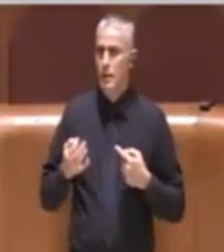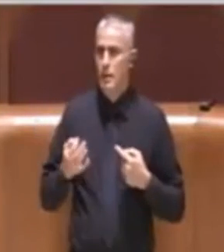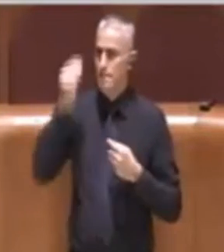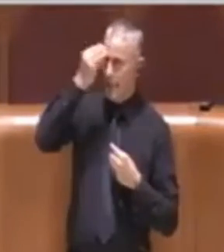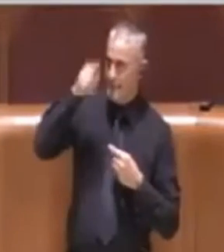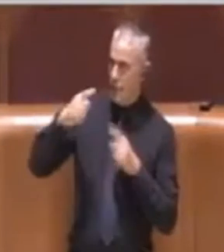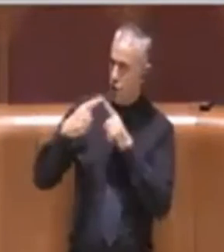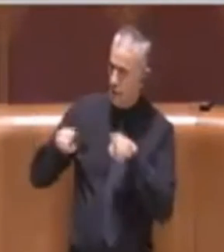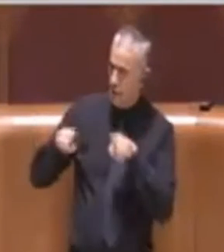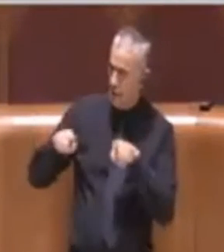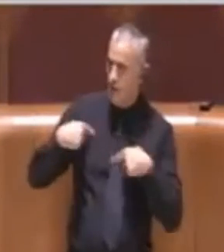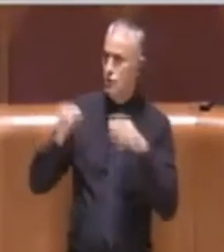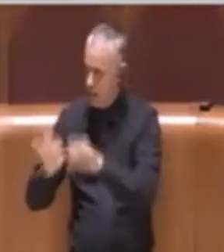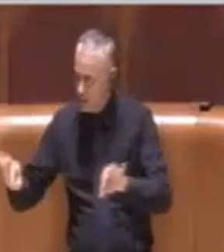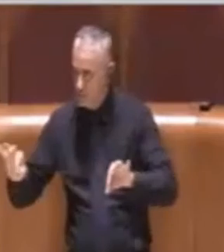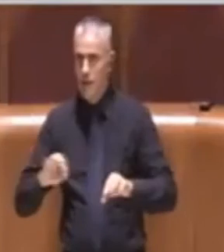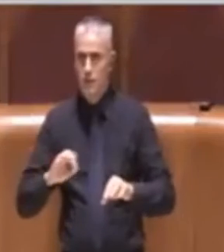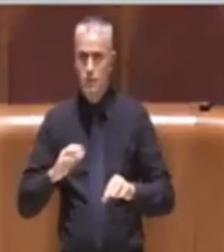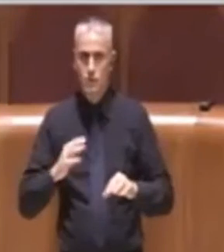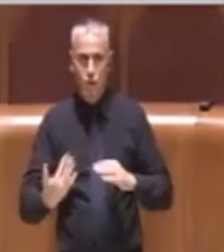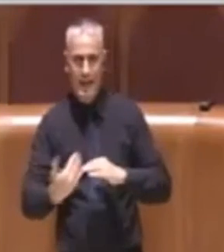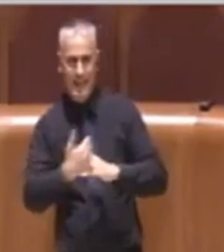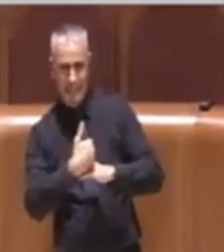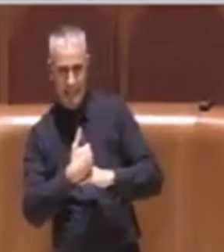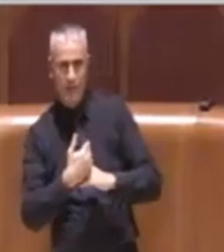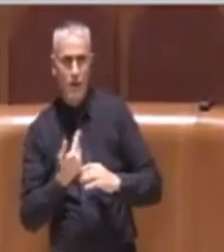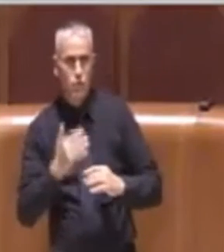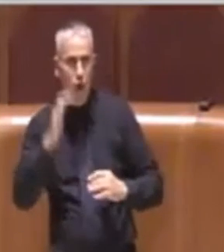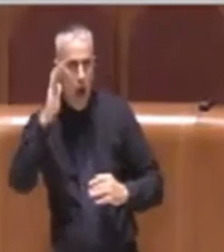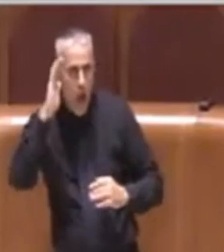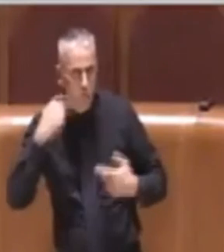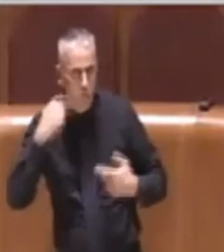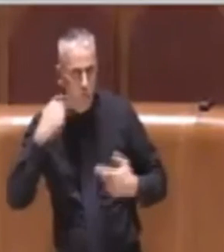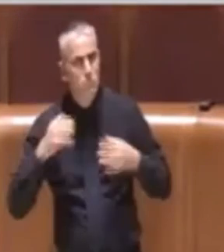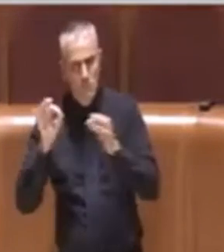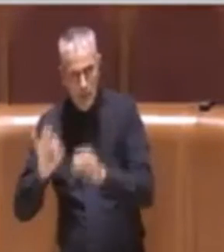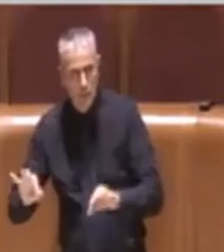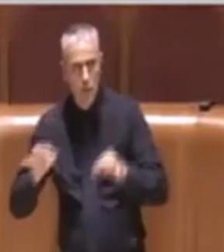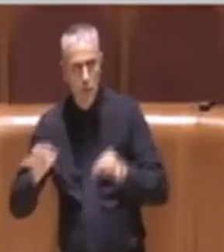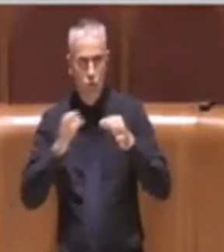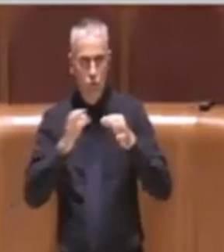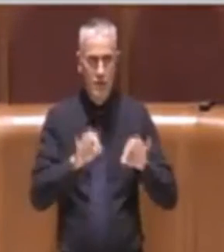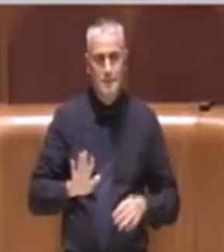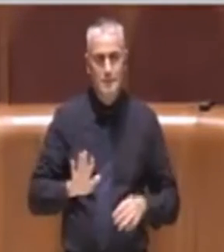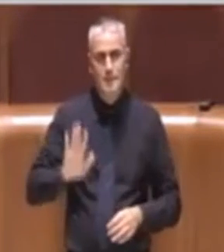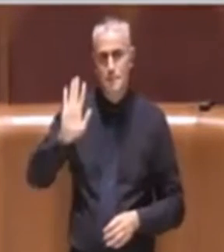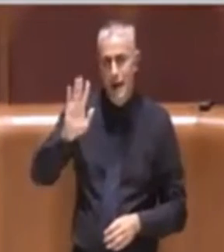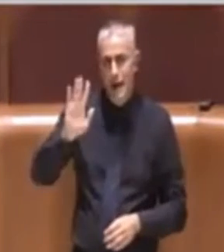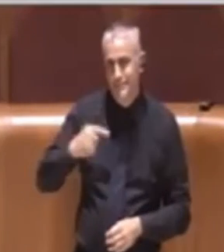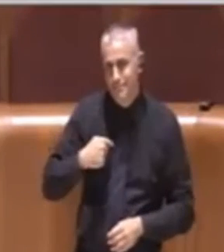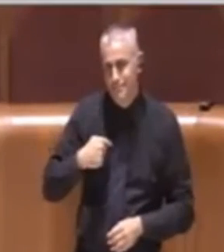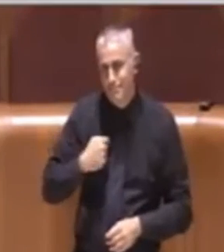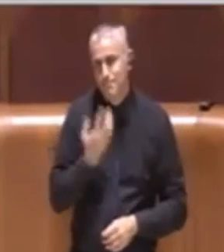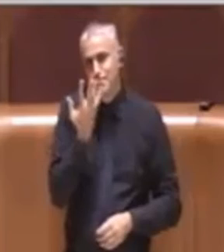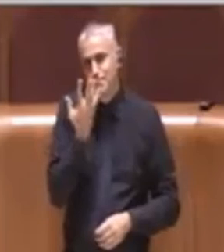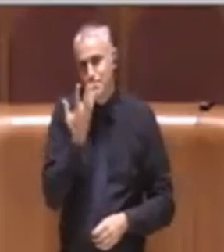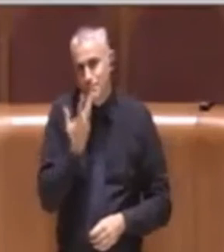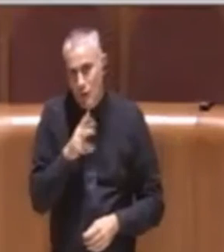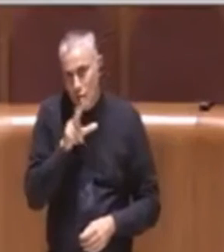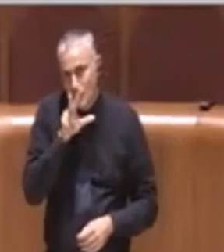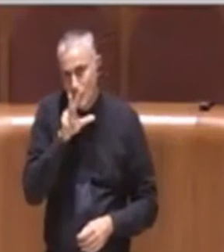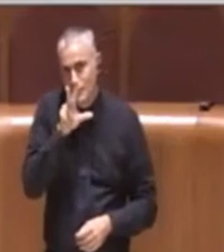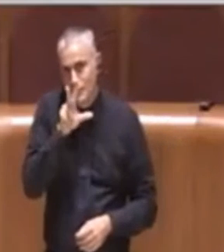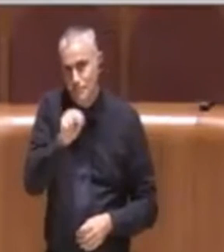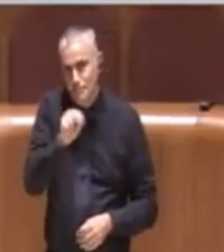e gli interventi che ascoltiamo in questa sede, però mi preme fare delle osservazioni, se non